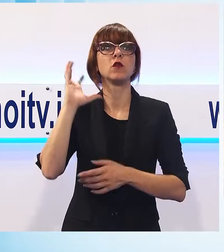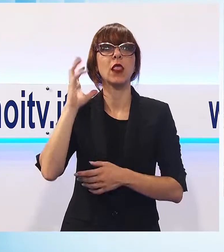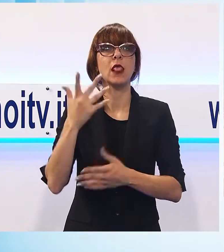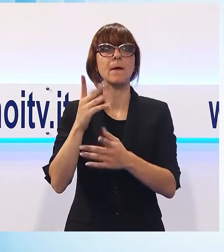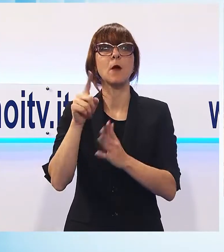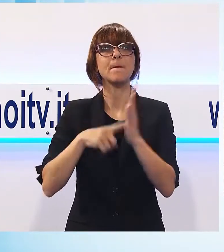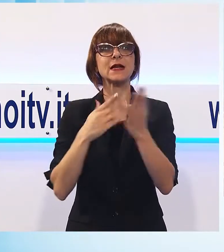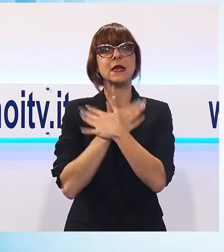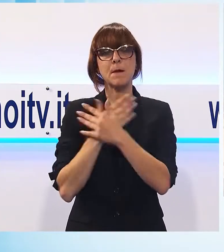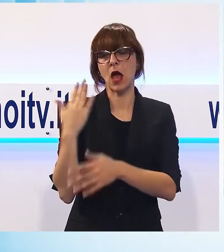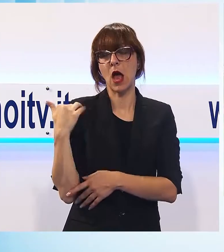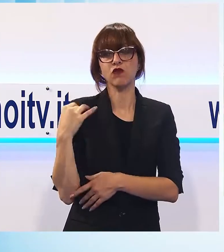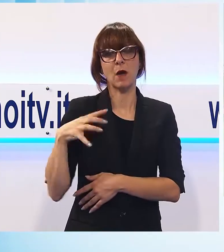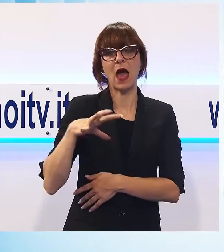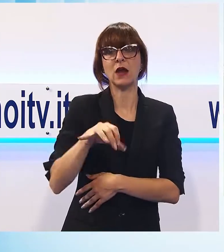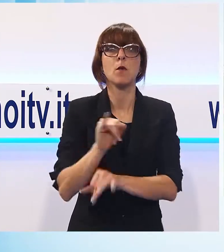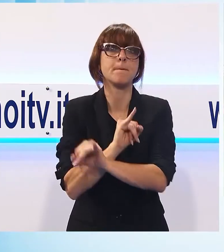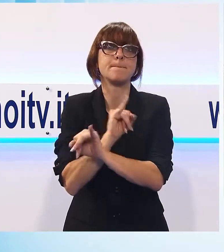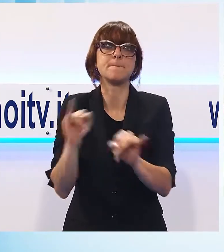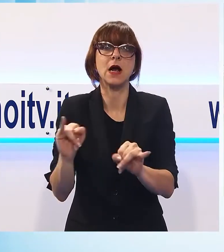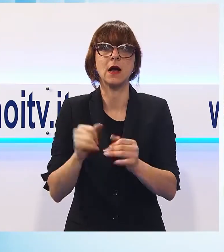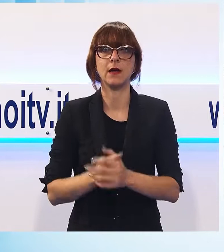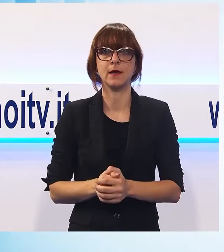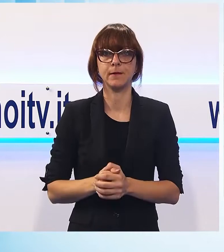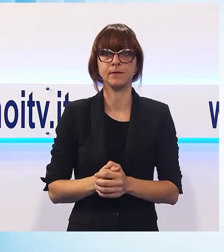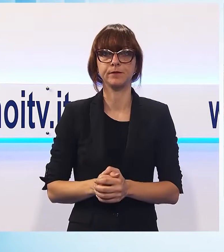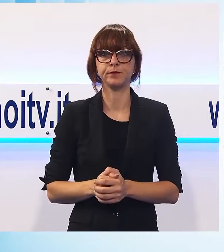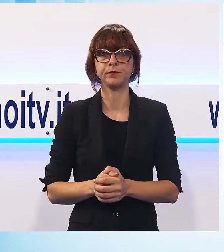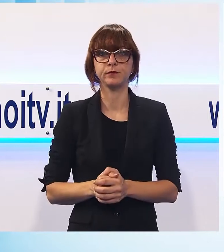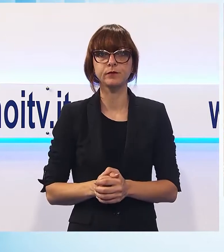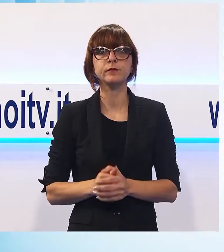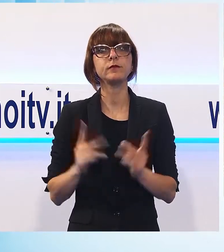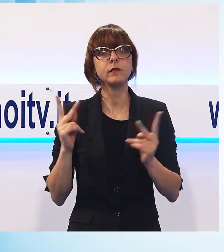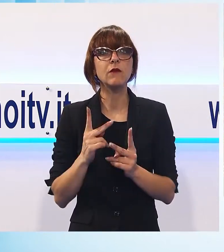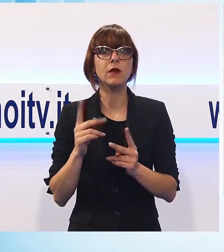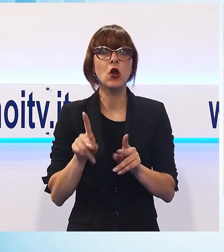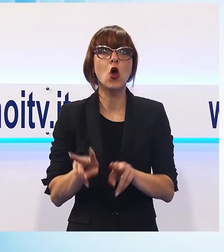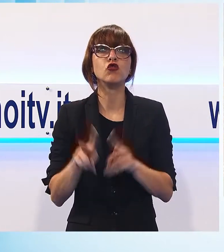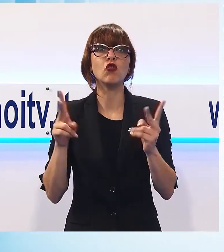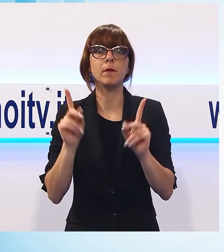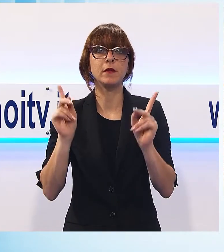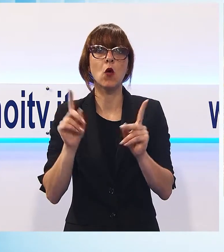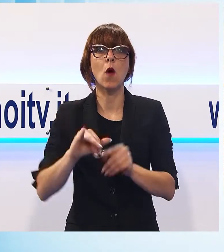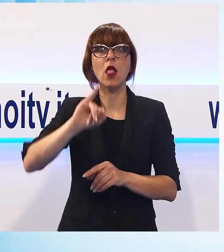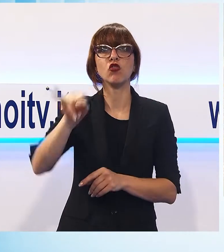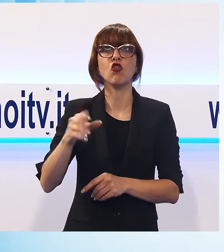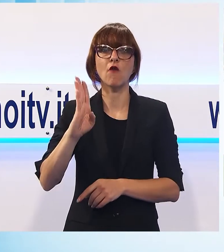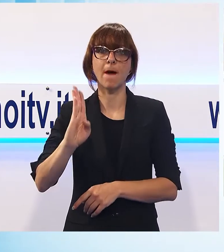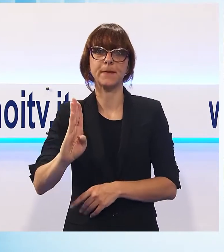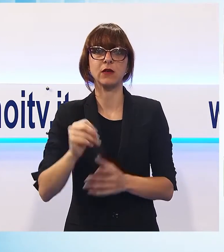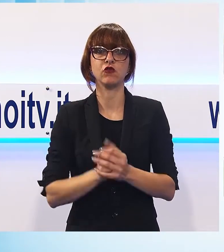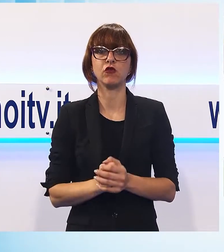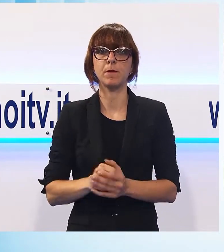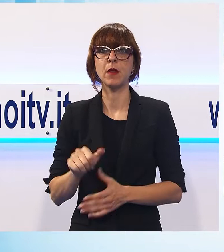ma una grande ripresa non è mai arrivata, nonostante l'espluà oltre le aspettative avuto con il Jova Beach. Per la prima